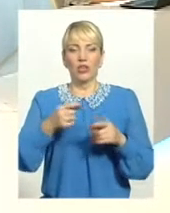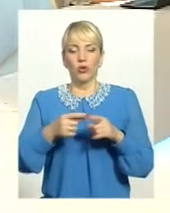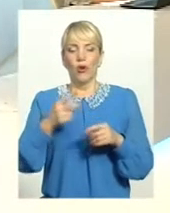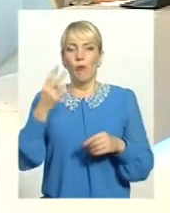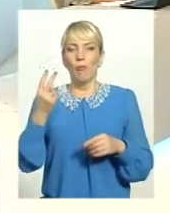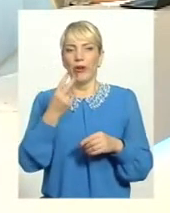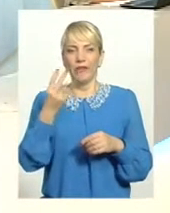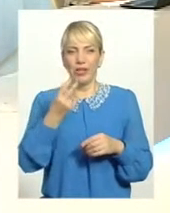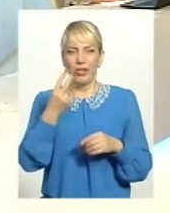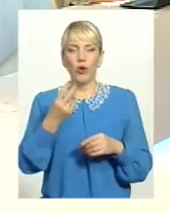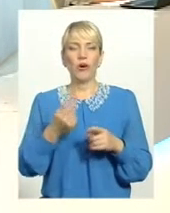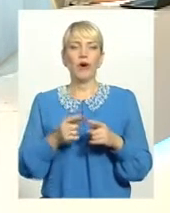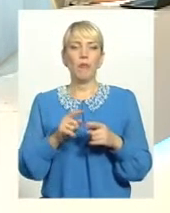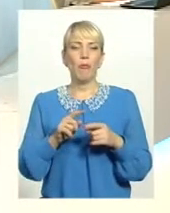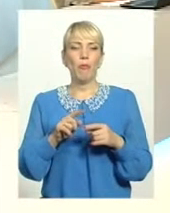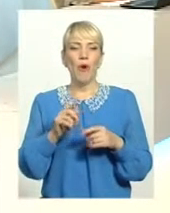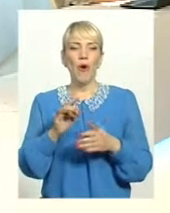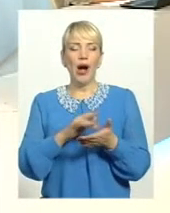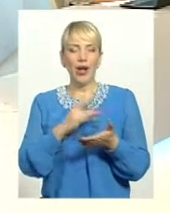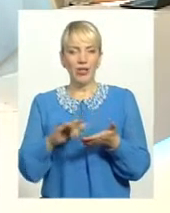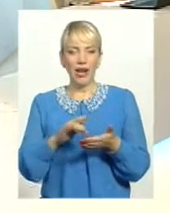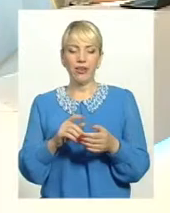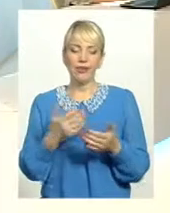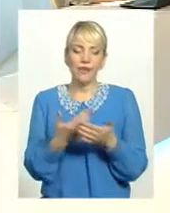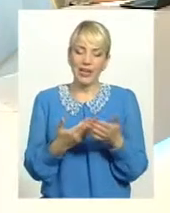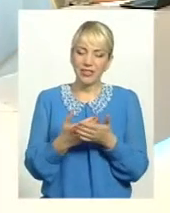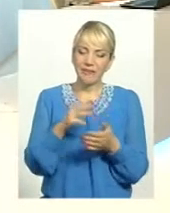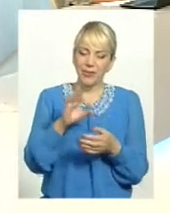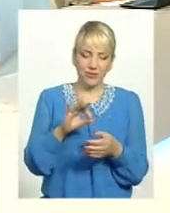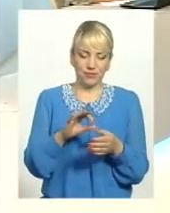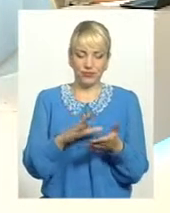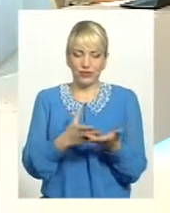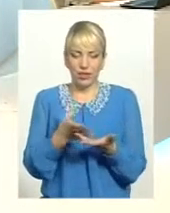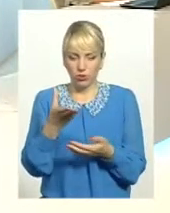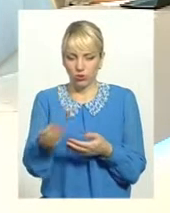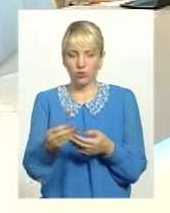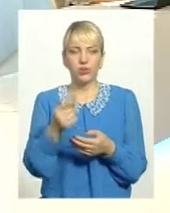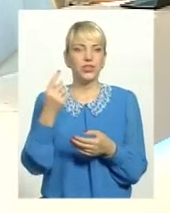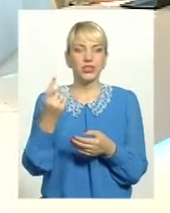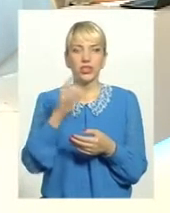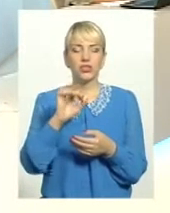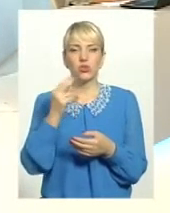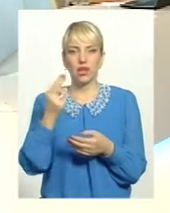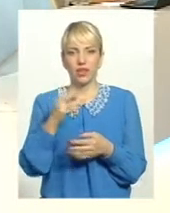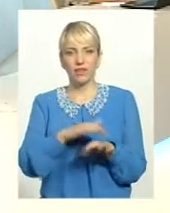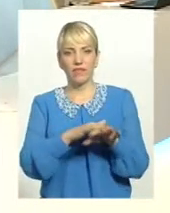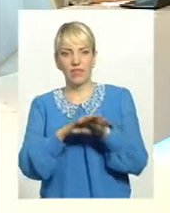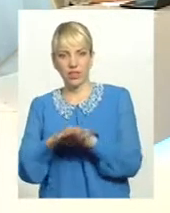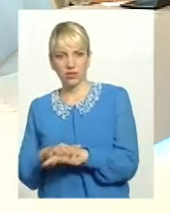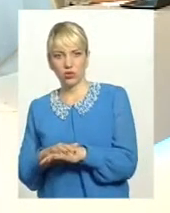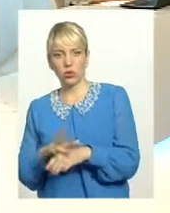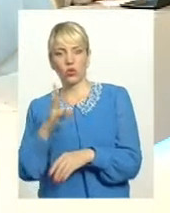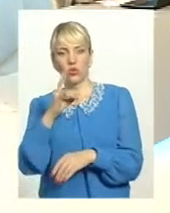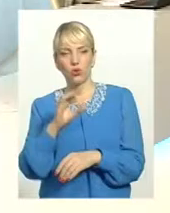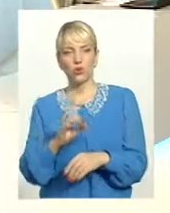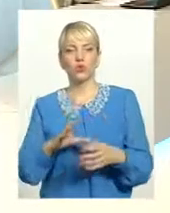бухгалтерію, начебто відраховують єдиний соціальний внесок. Але і суми,